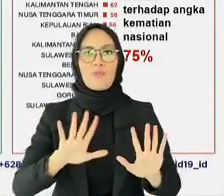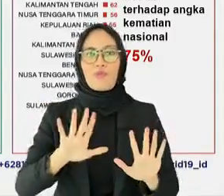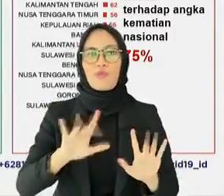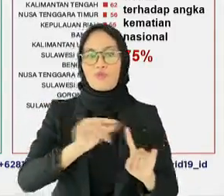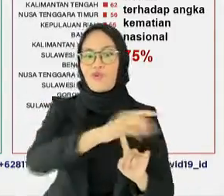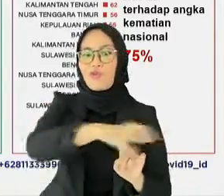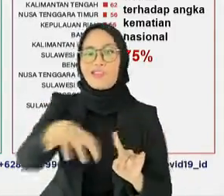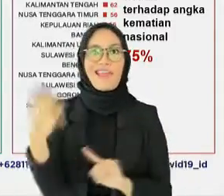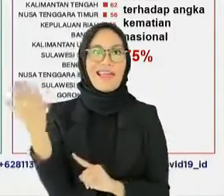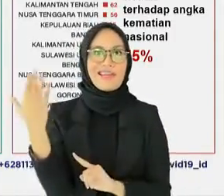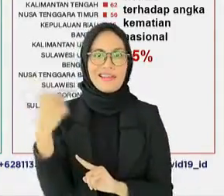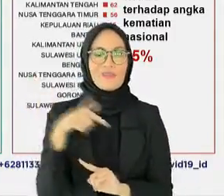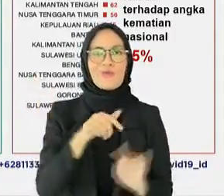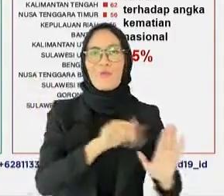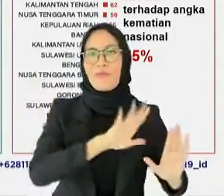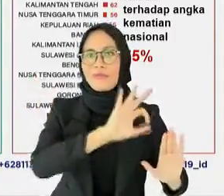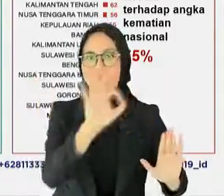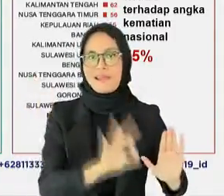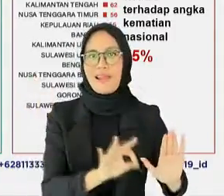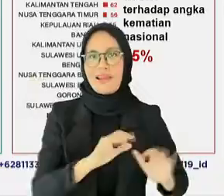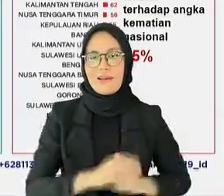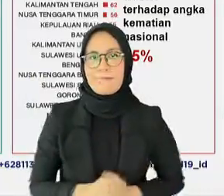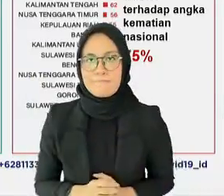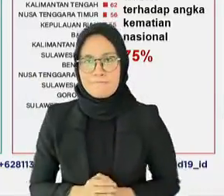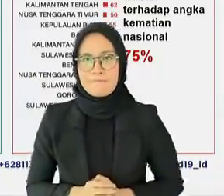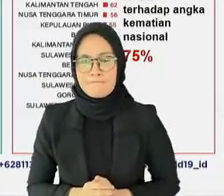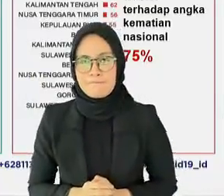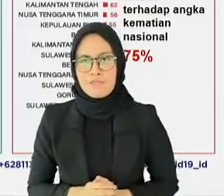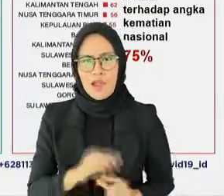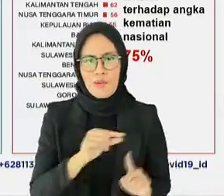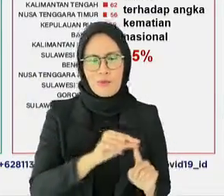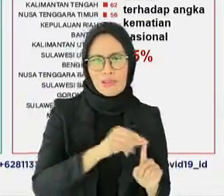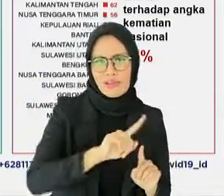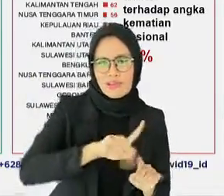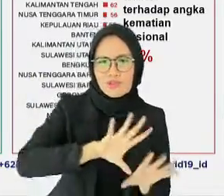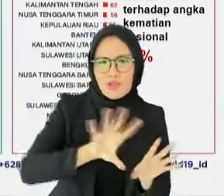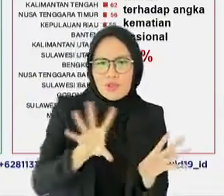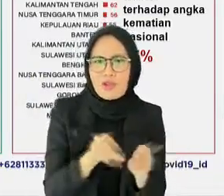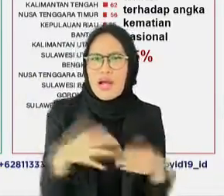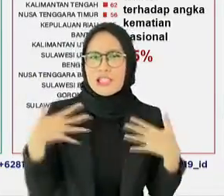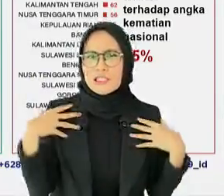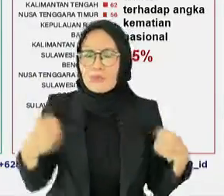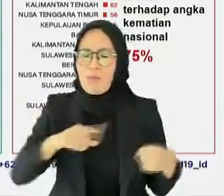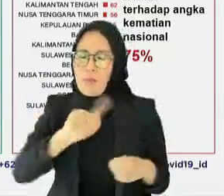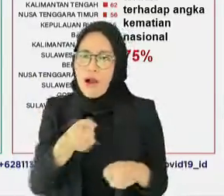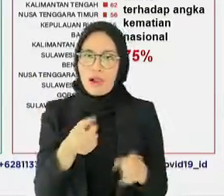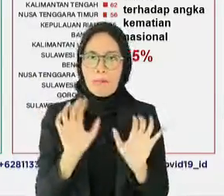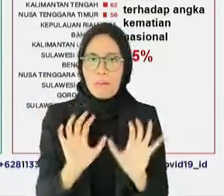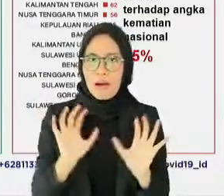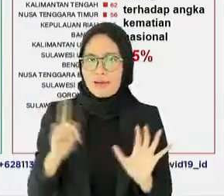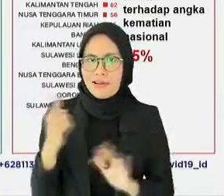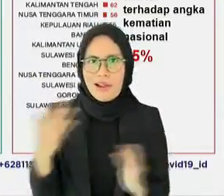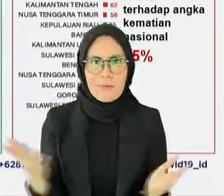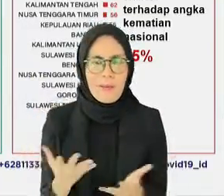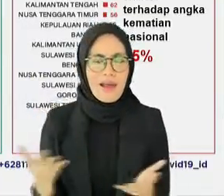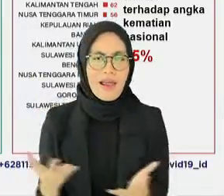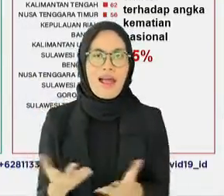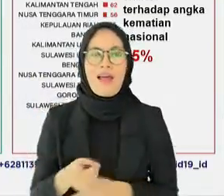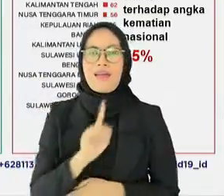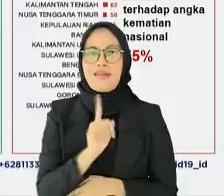10 provinsi dengan angka kesembuhan mingguan tertinggi pertanggal 29 Agustus 2021,